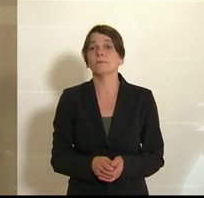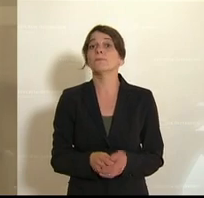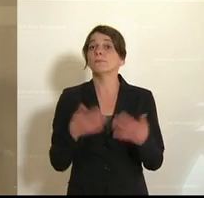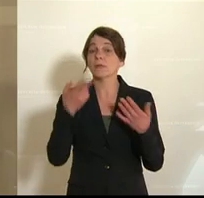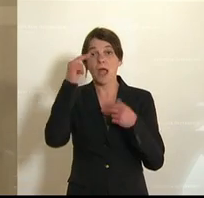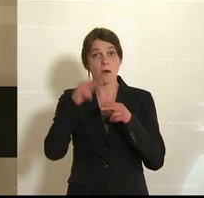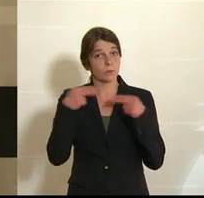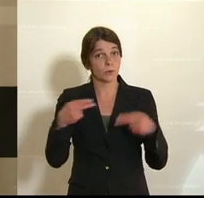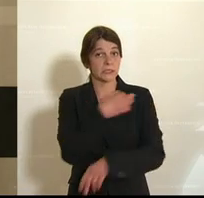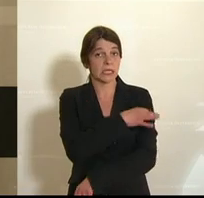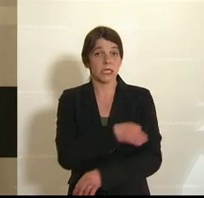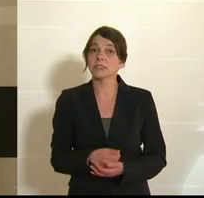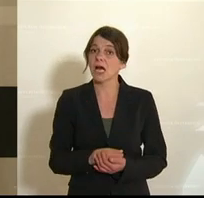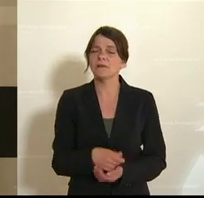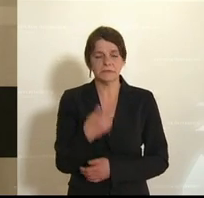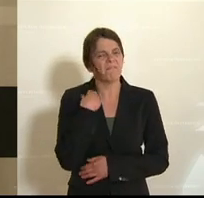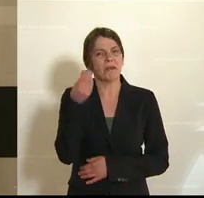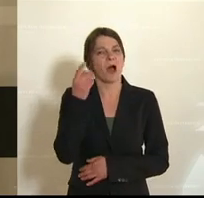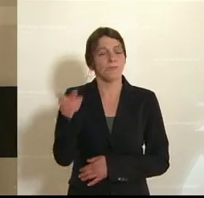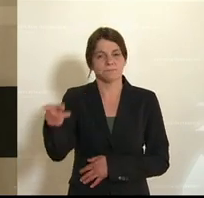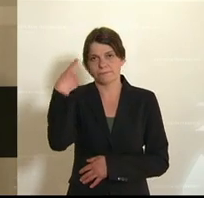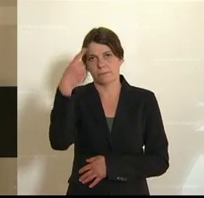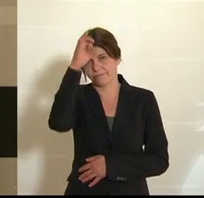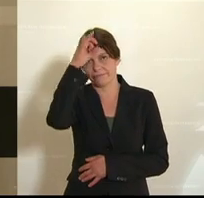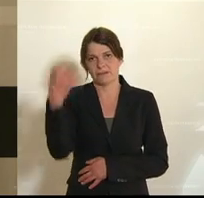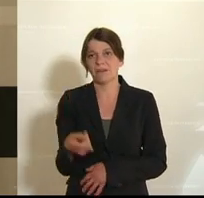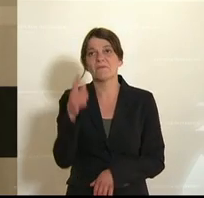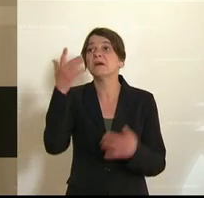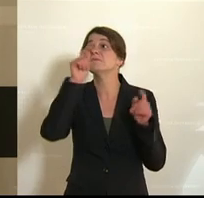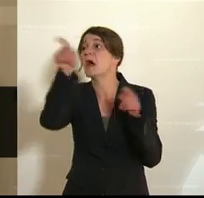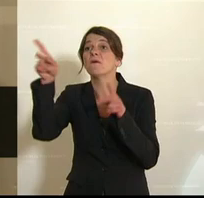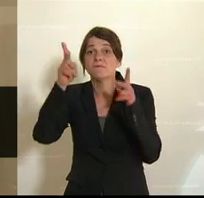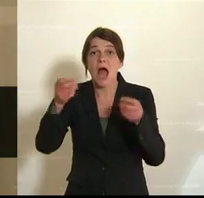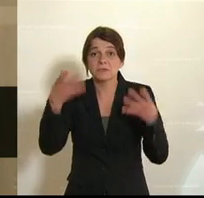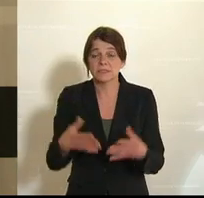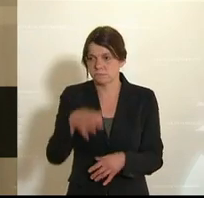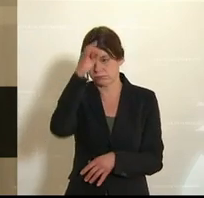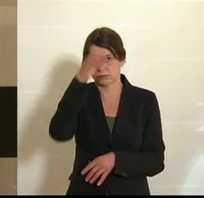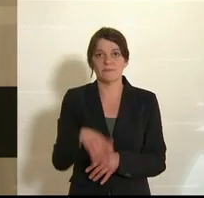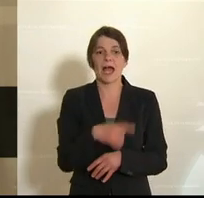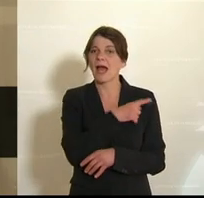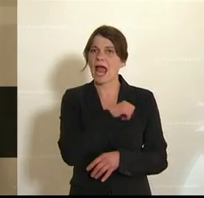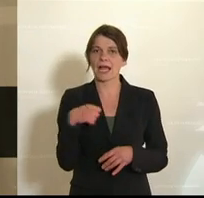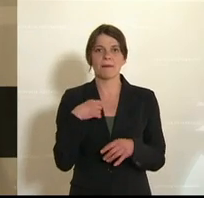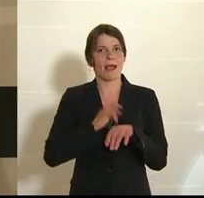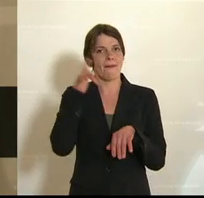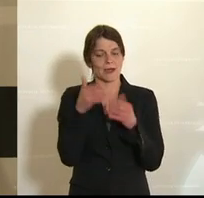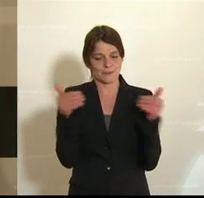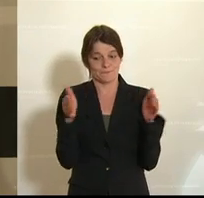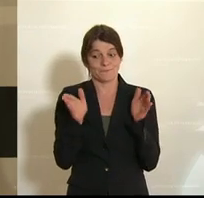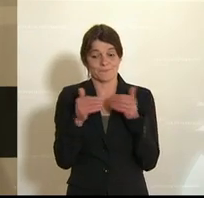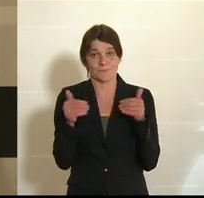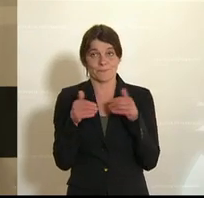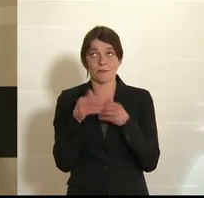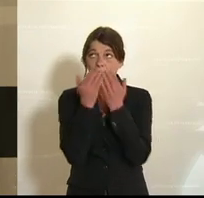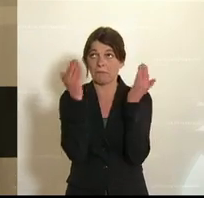Der Herr Bundeskanzler, dem nehme ich ab, dass er keine Ahnung hat davon, was draußen wirklich passiert. Weil der ist nur in seinem Glaspunker, aber Sie sind mit den Leuten